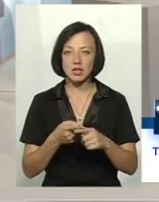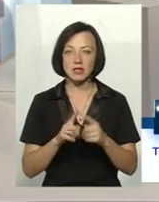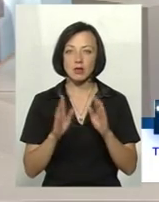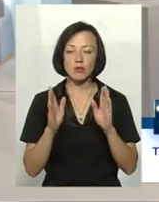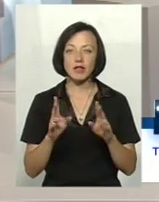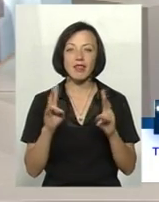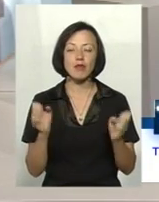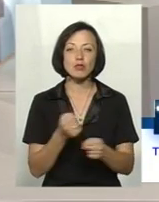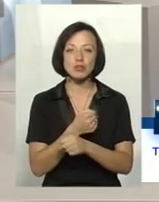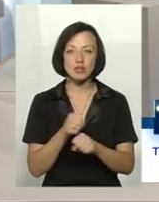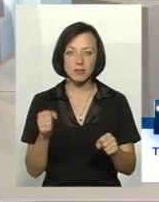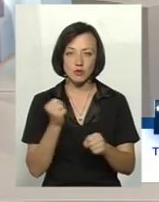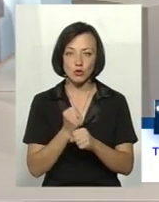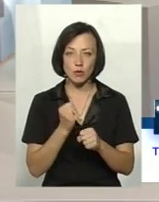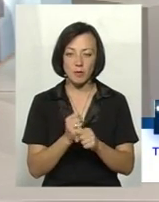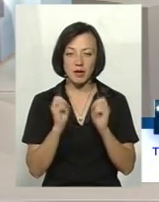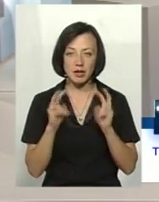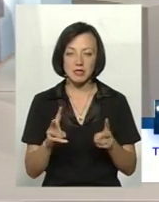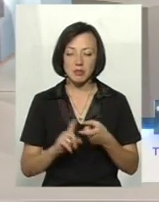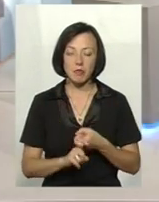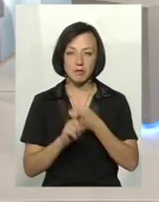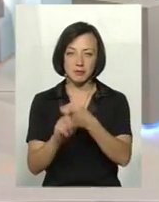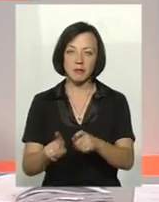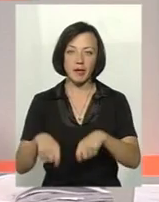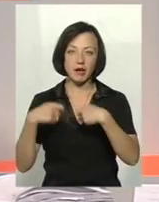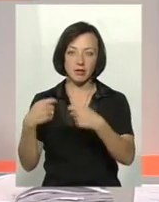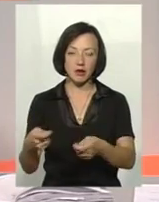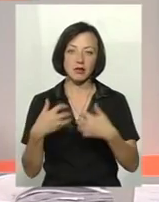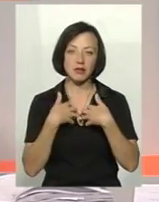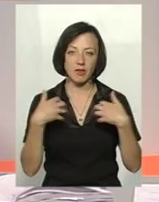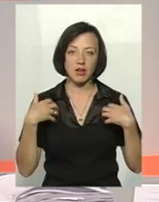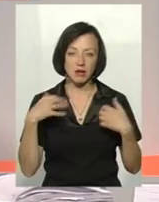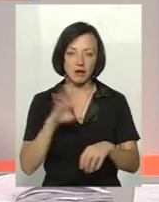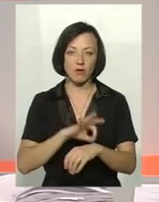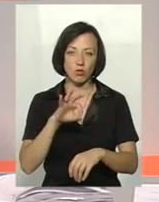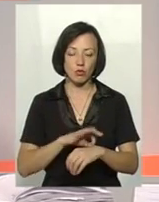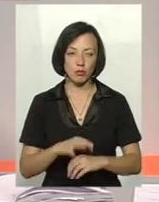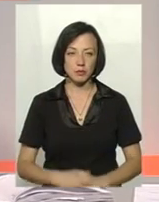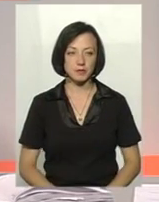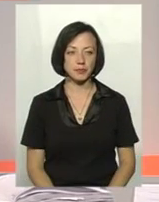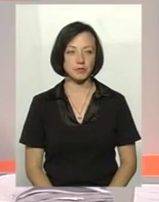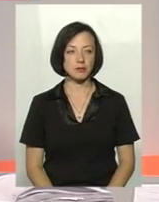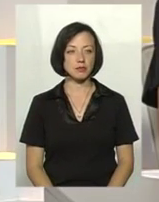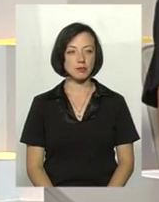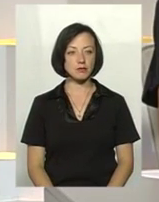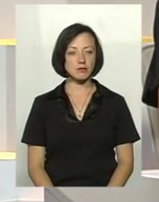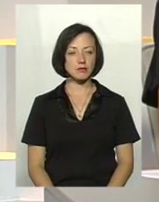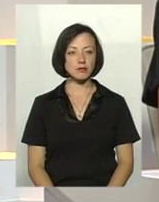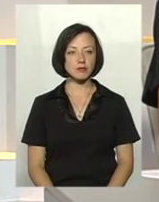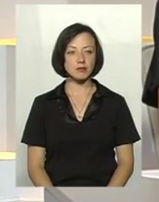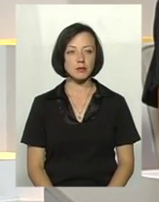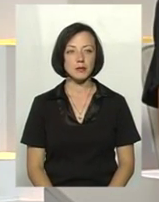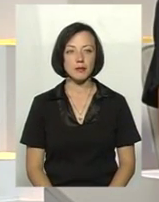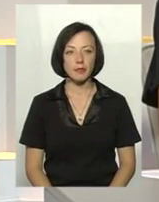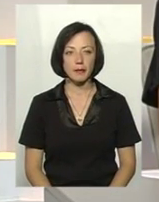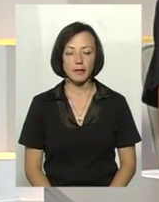уможливувати мінімальний ризик, ну, більший ризик, верніше, заносу цієї захворювання в двір, чи